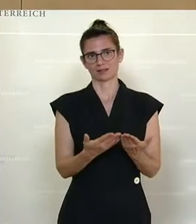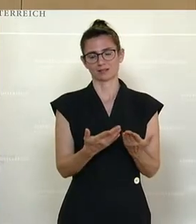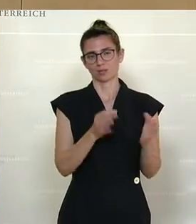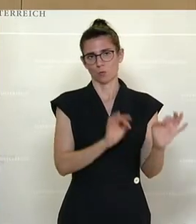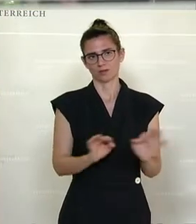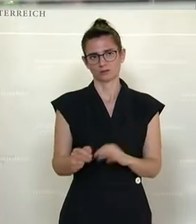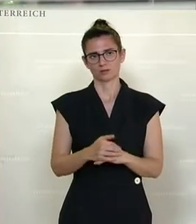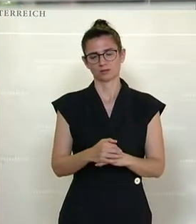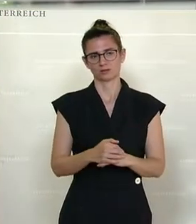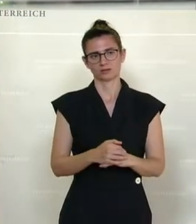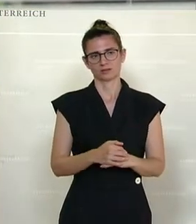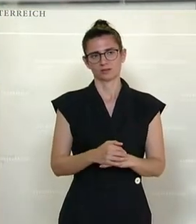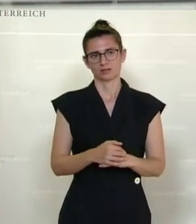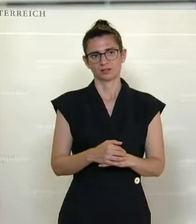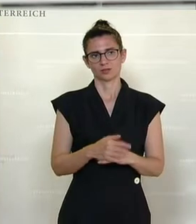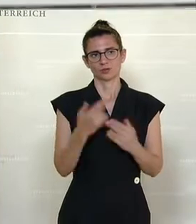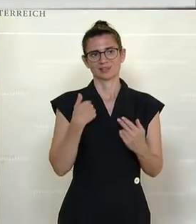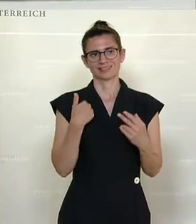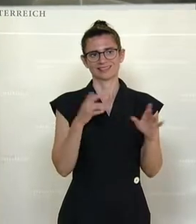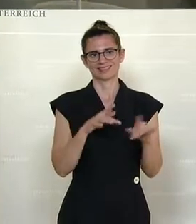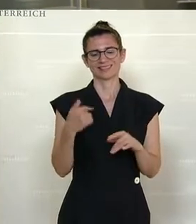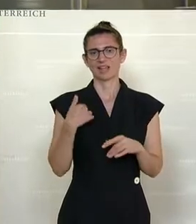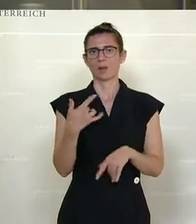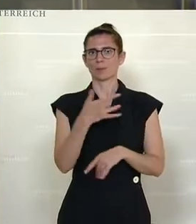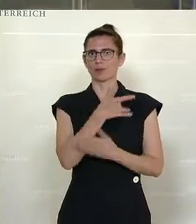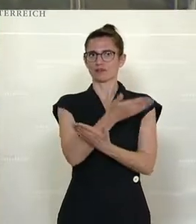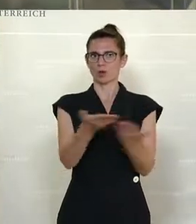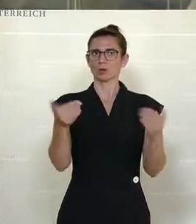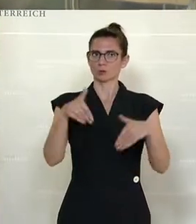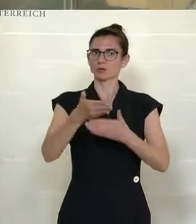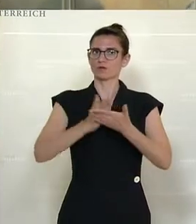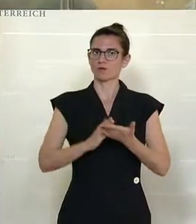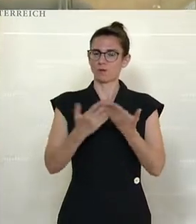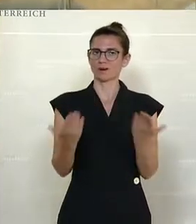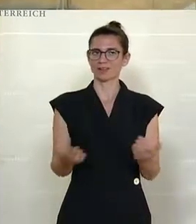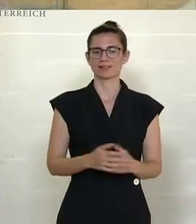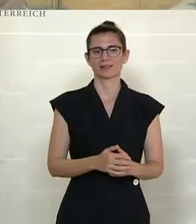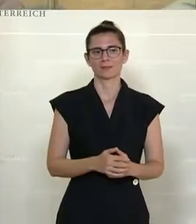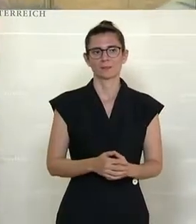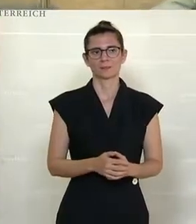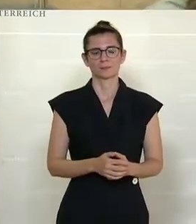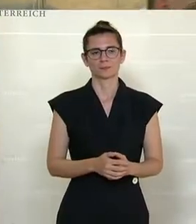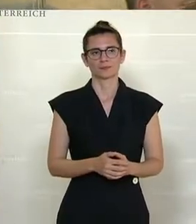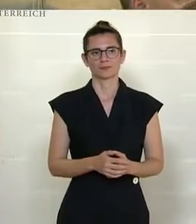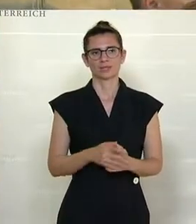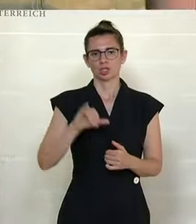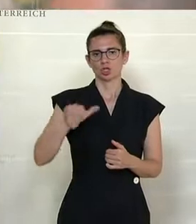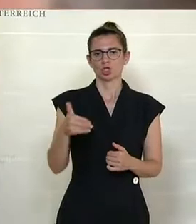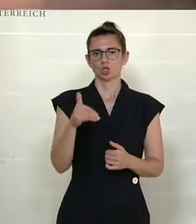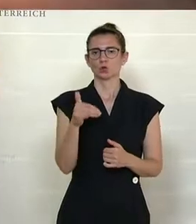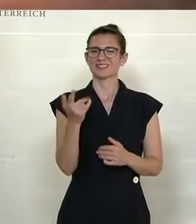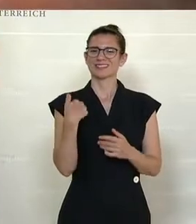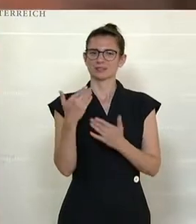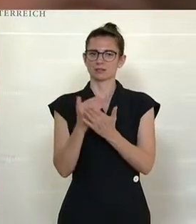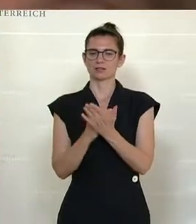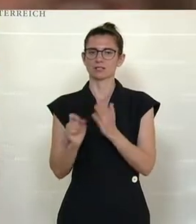in das Leben der rechtsunterworfenen Bevölkerung eingreifen. Im besonderen Maß gilt es für justizielle Gesetze.